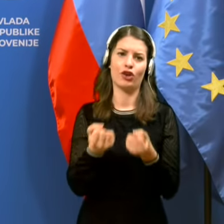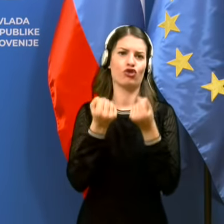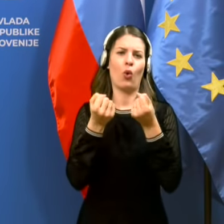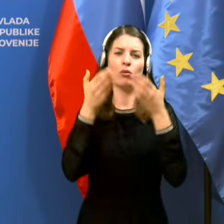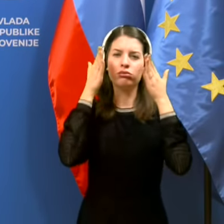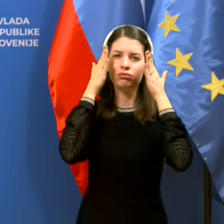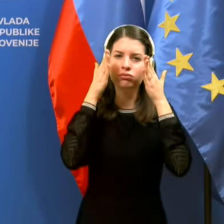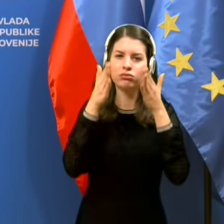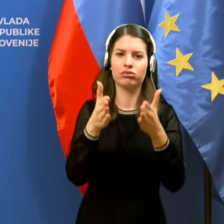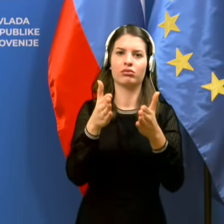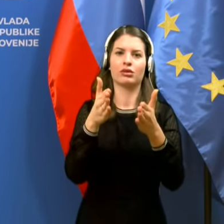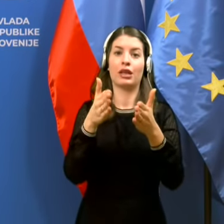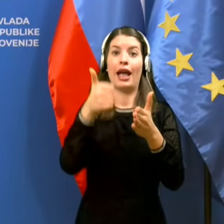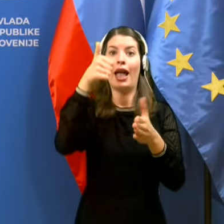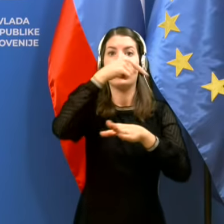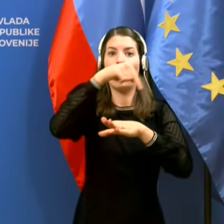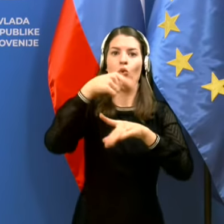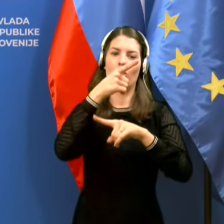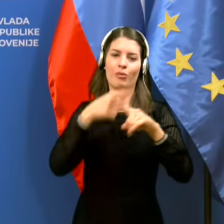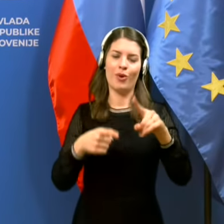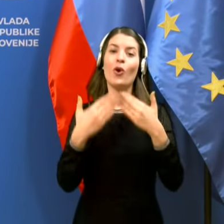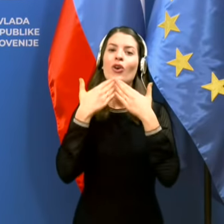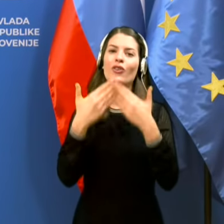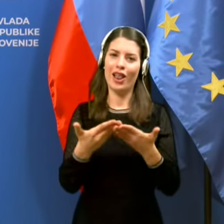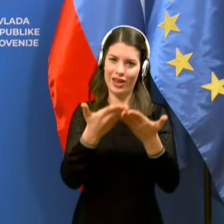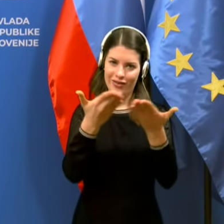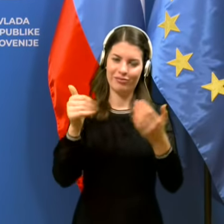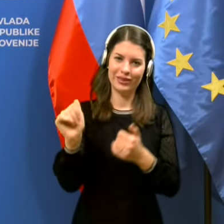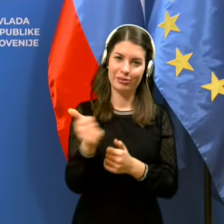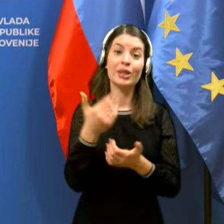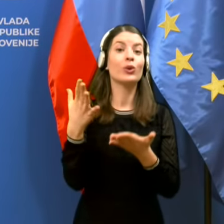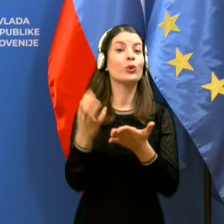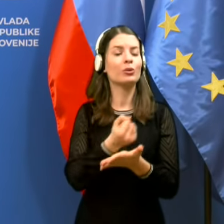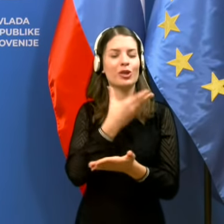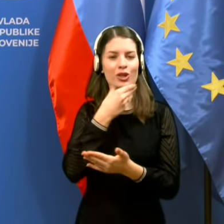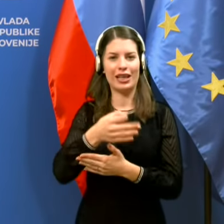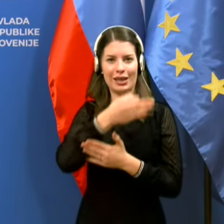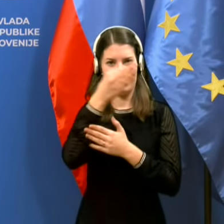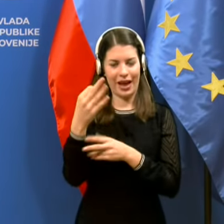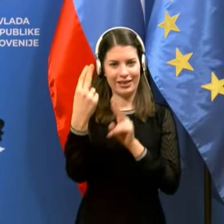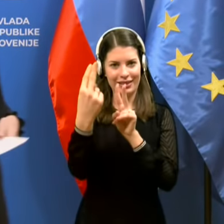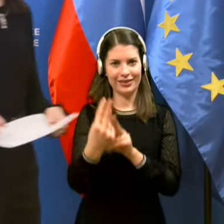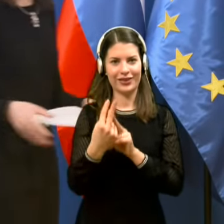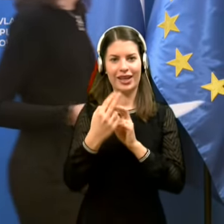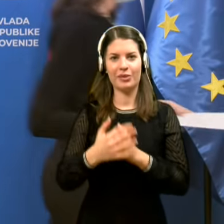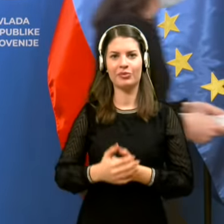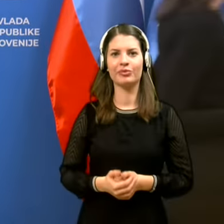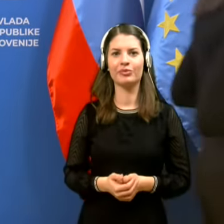zbran in skoncentriran celo uro in pol. Hvala vsem še enkrat, uspešen in lep dan, na sviđanje.